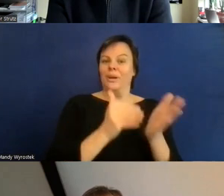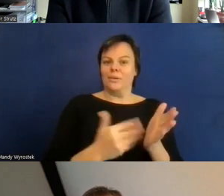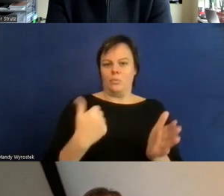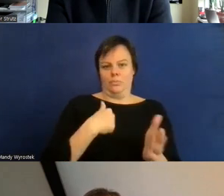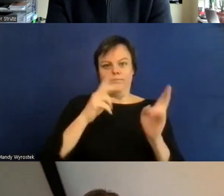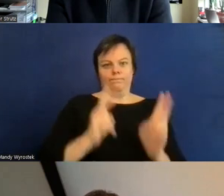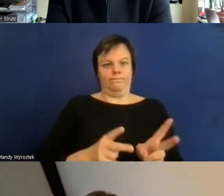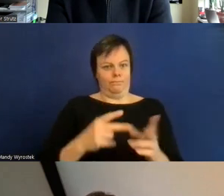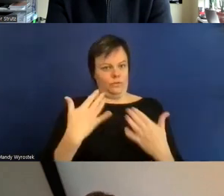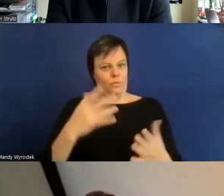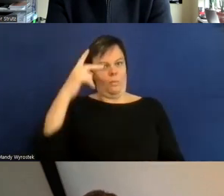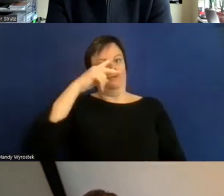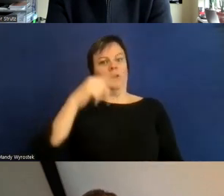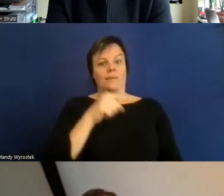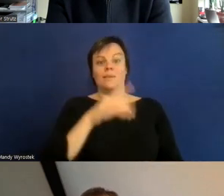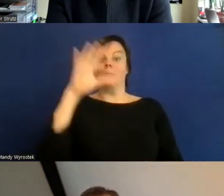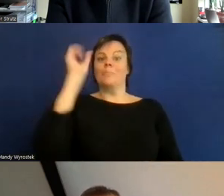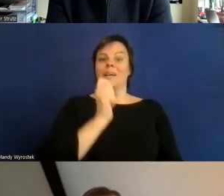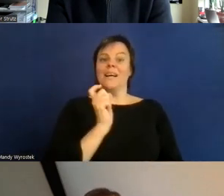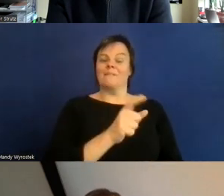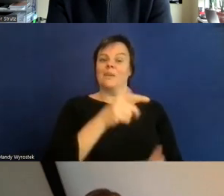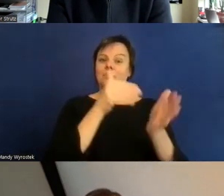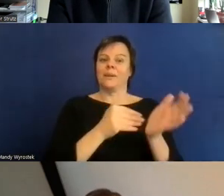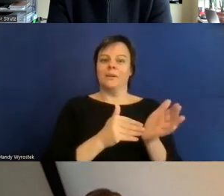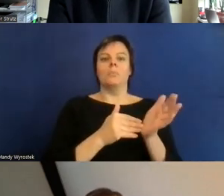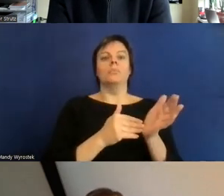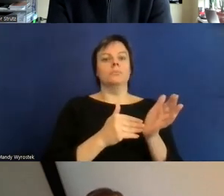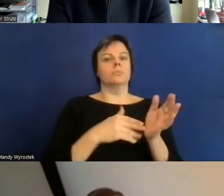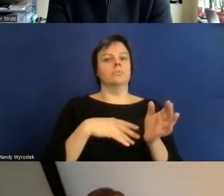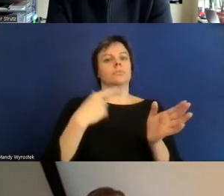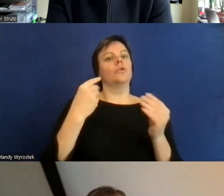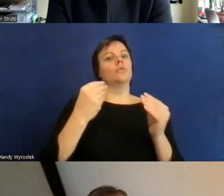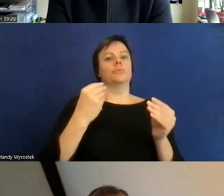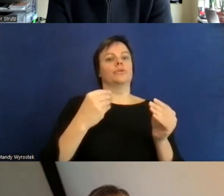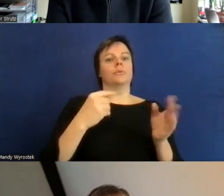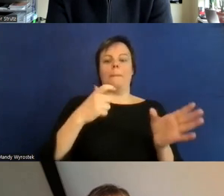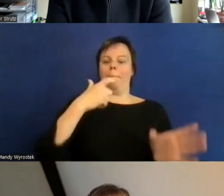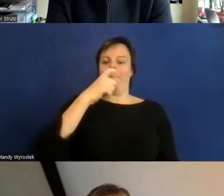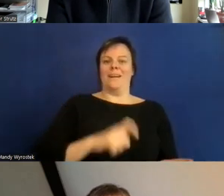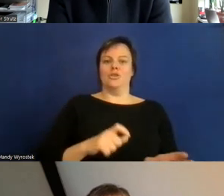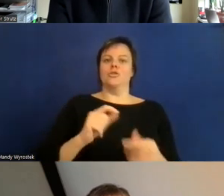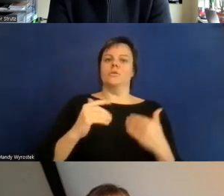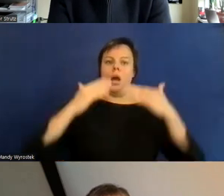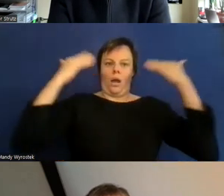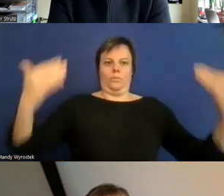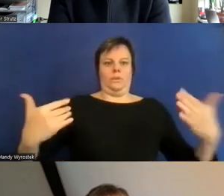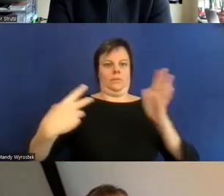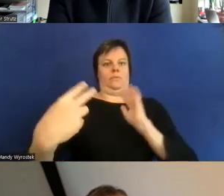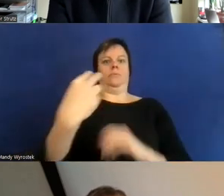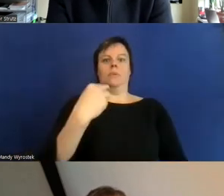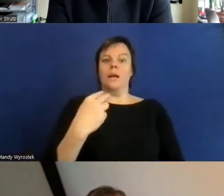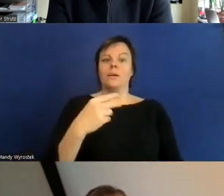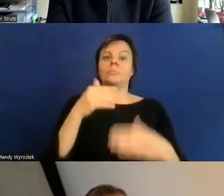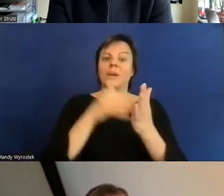außerhalb des Menschen steht die Behinderung kommt hinzu weg von der defizitären Betrachtung weswegen auch Menschen mit Behinderungen